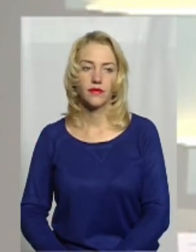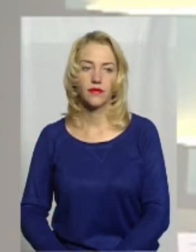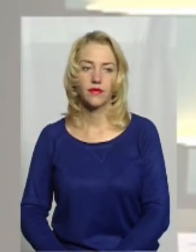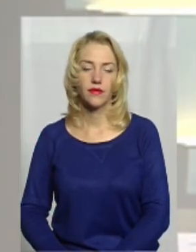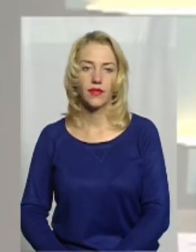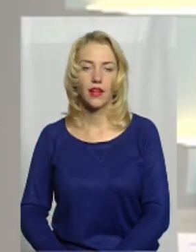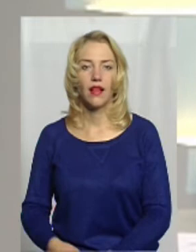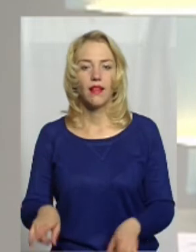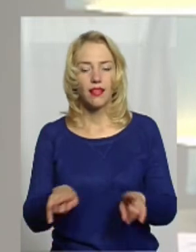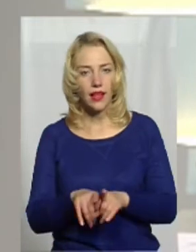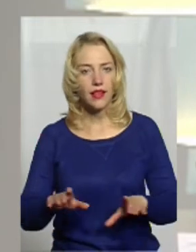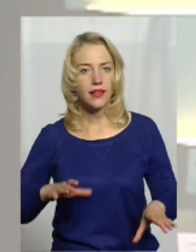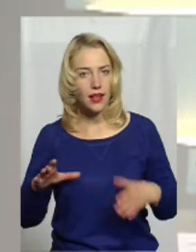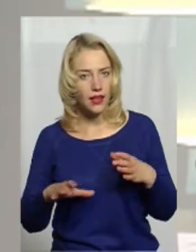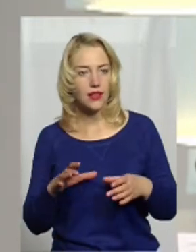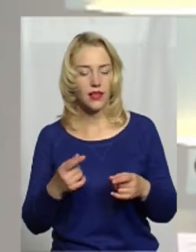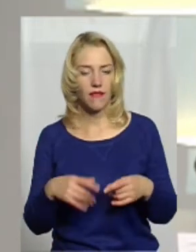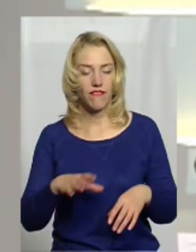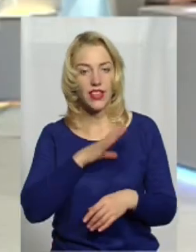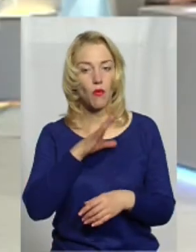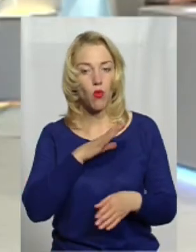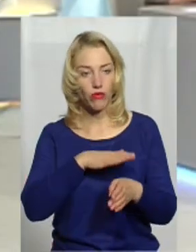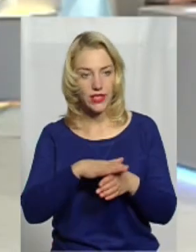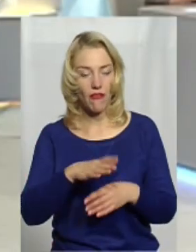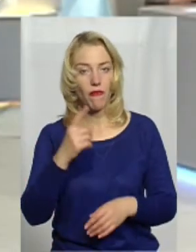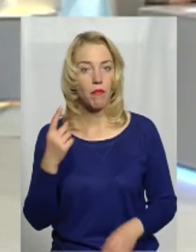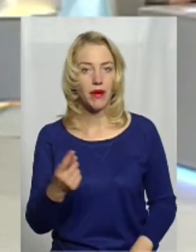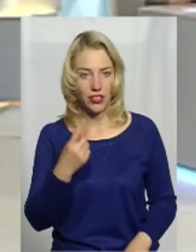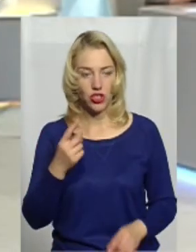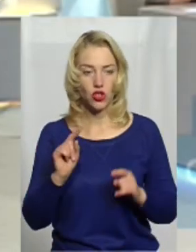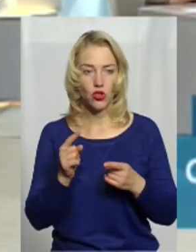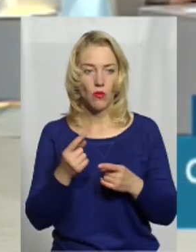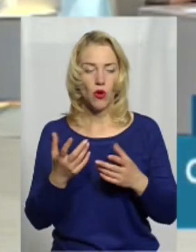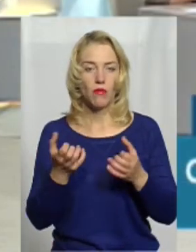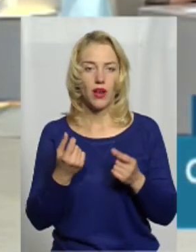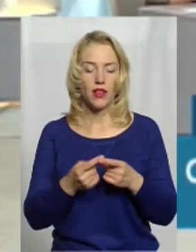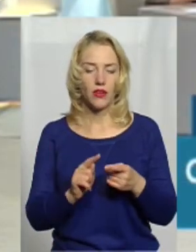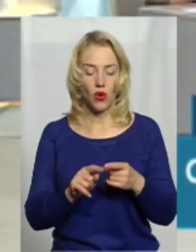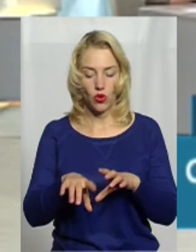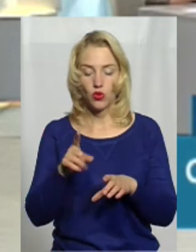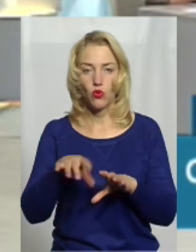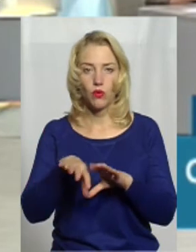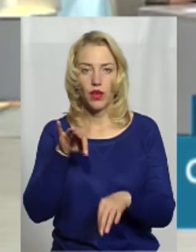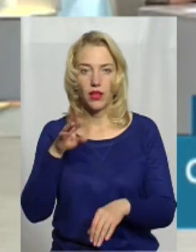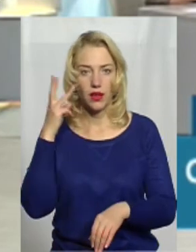Такий тренінг відбувся вперше, чому обрали для його проведення саме Хмельницький?